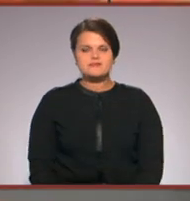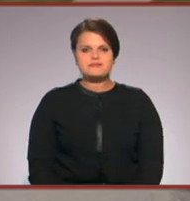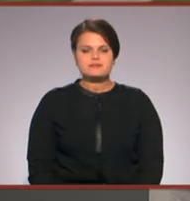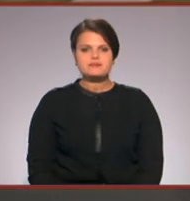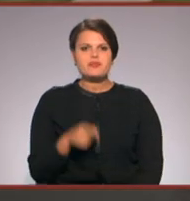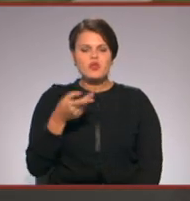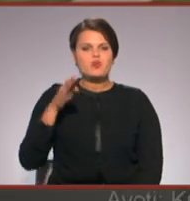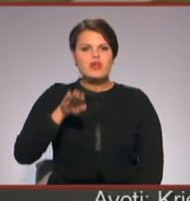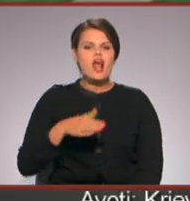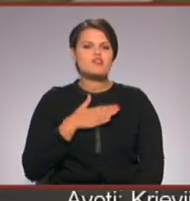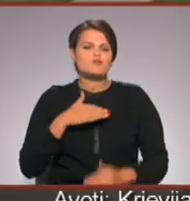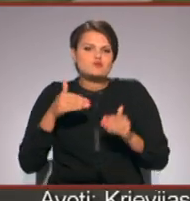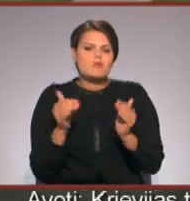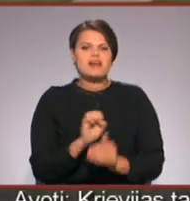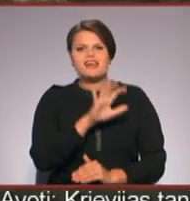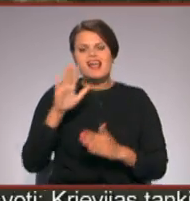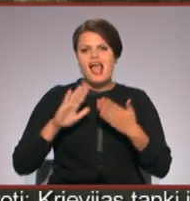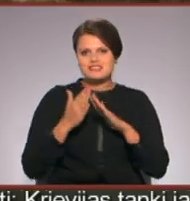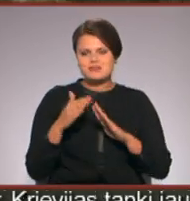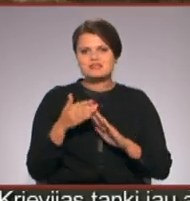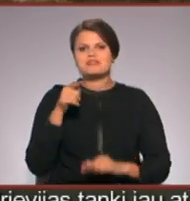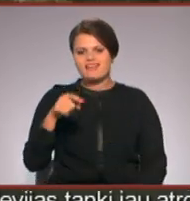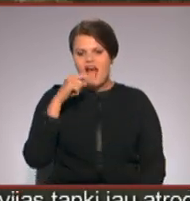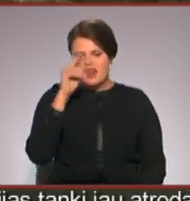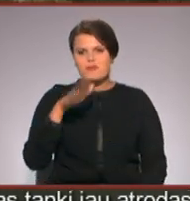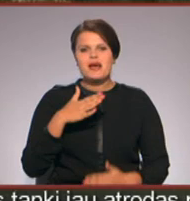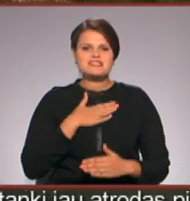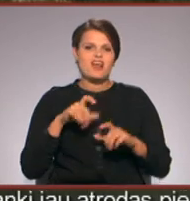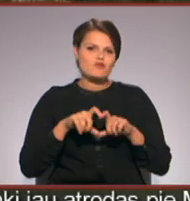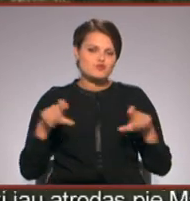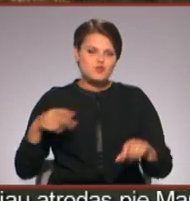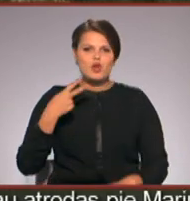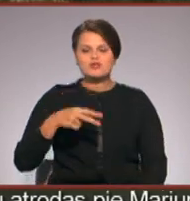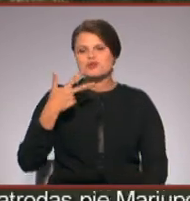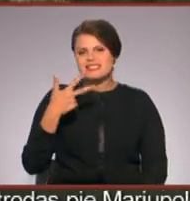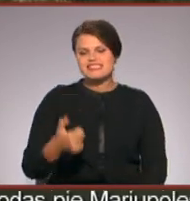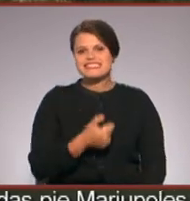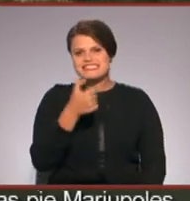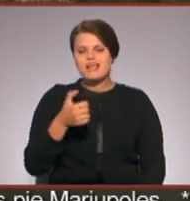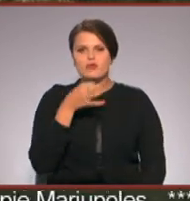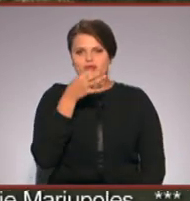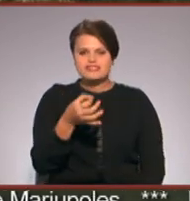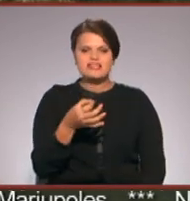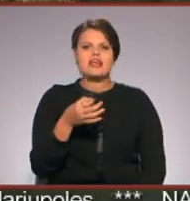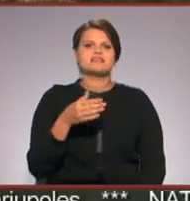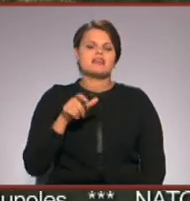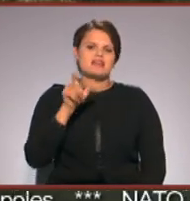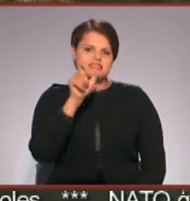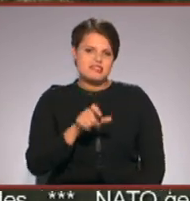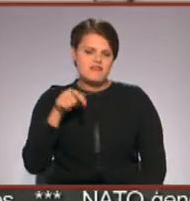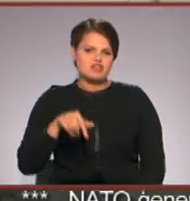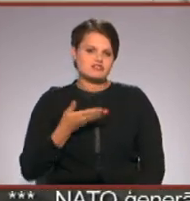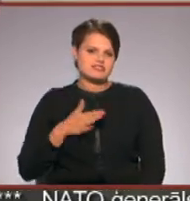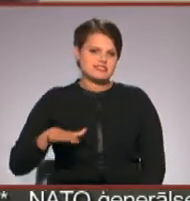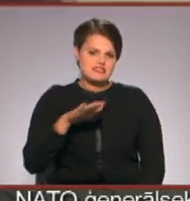Turkalnā ir mūsu mazā gaismas pils. Tā ar lepnumu par savu skolu 23 gadus teica naudīšnieki. Tagad skola